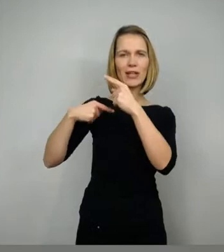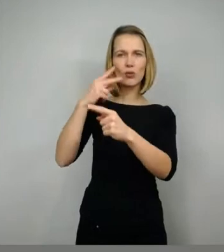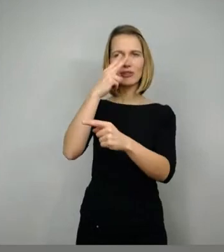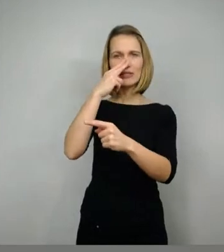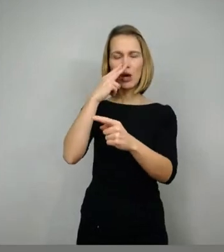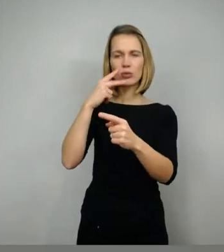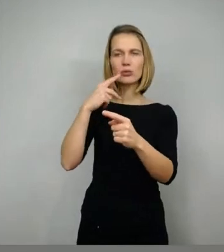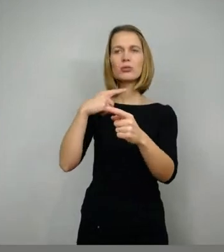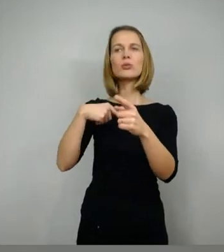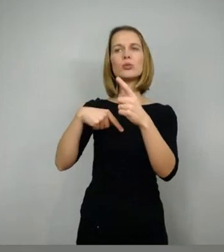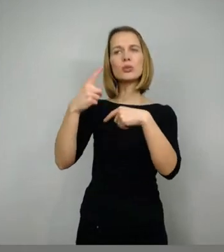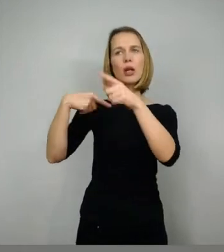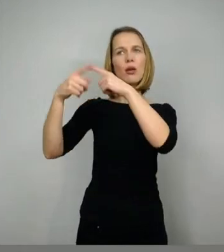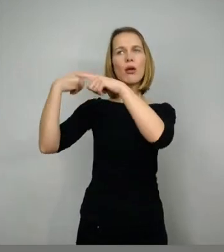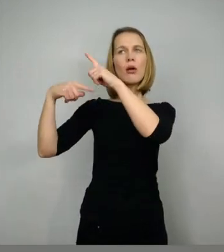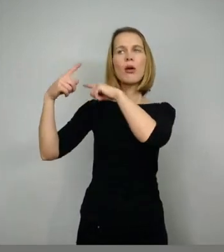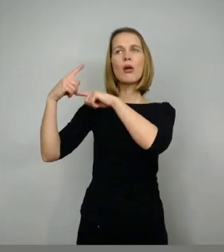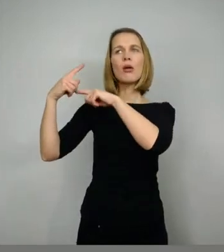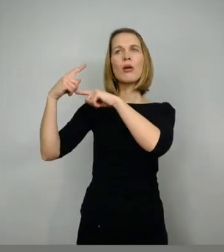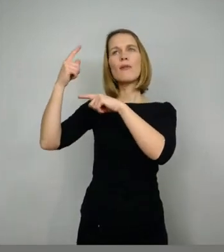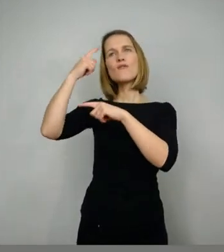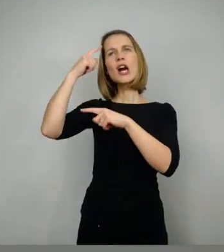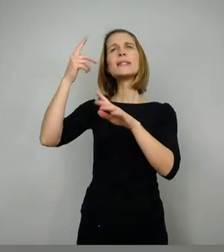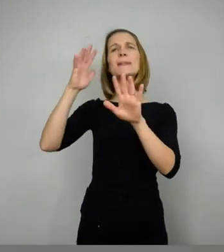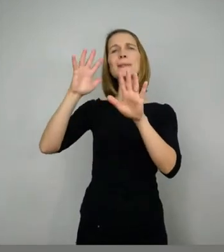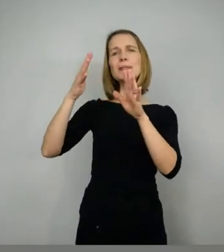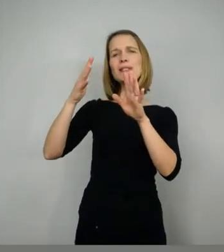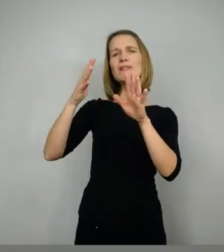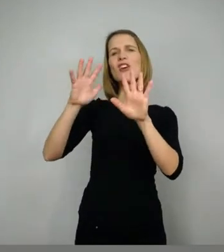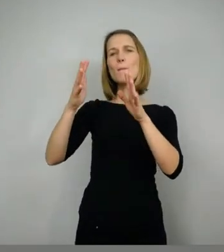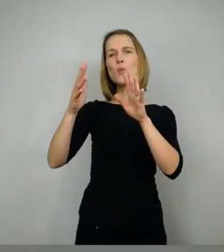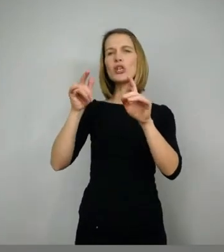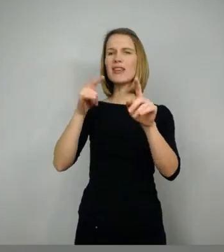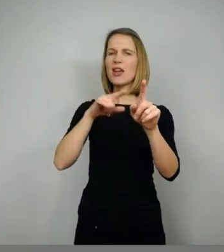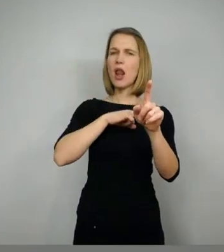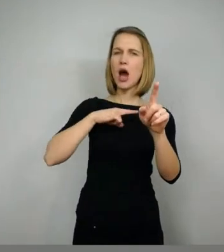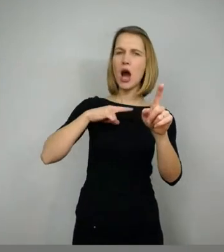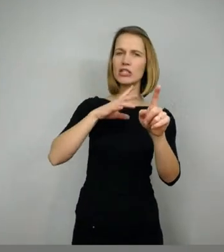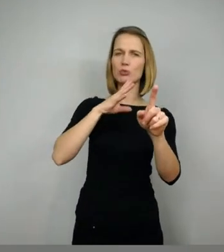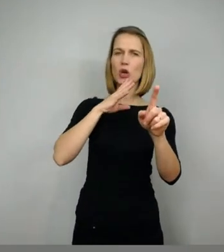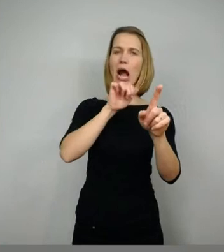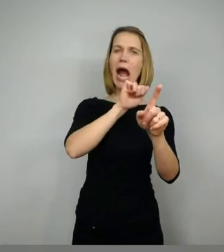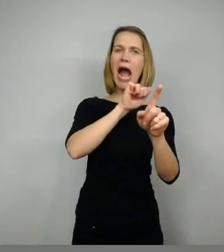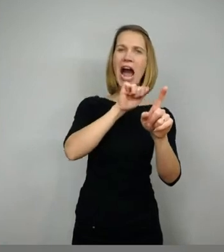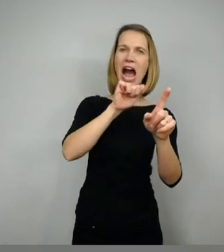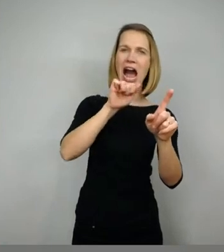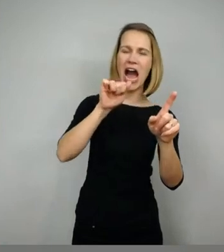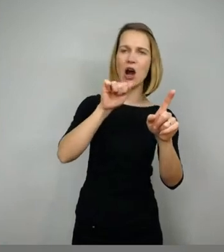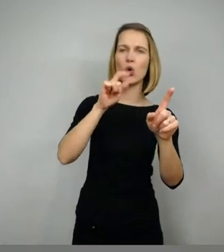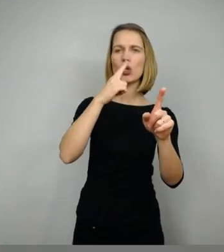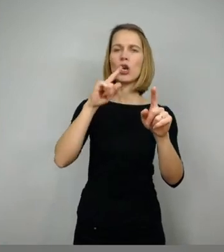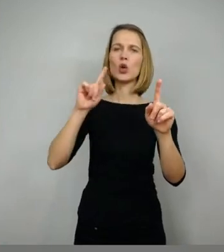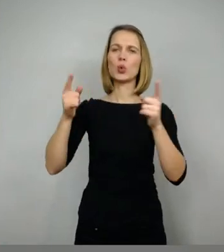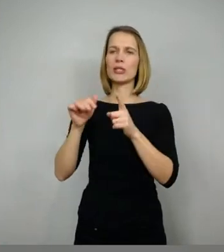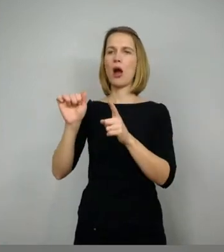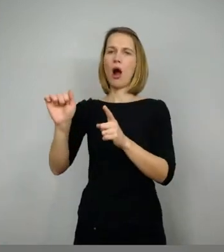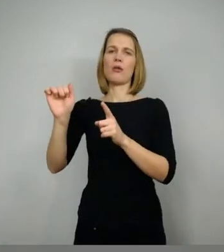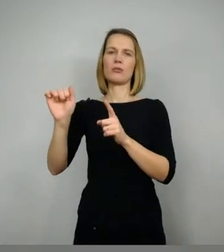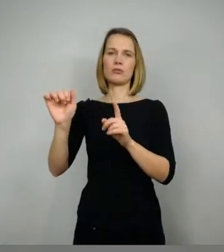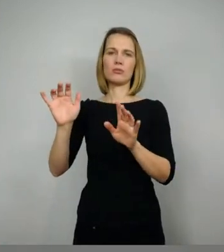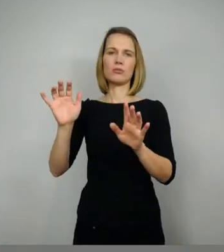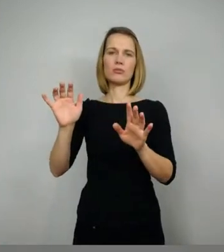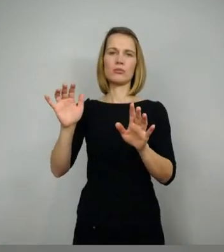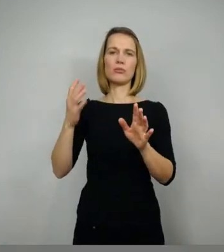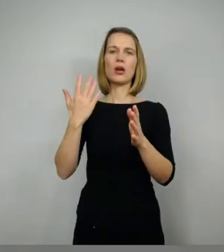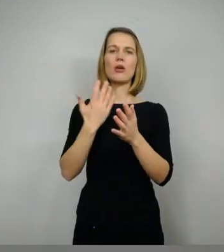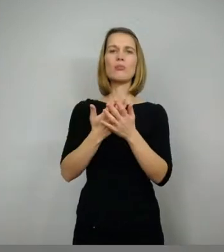dass man, ähm, davon ausgeht, das würde jetzt eher lang gesprochen, das würde jetzt eher kurz gesprochen. Zum Beispiel bei den Langen haben wir jetzt heute im Neuhochdeutschen ja ganz oft so ein